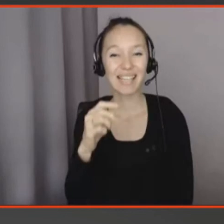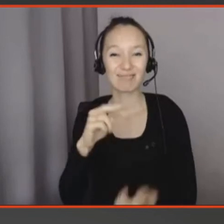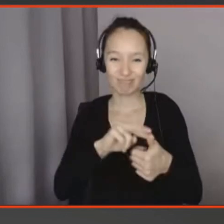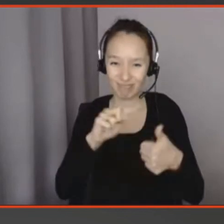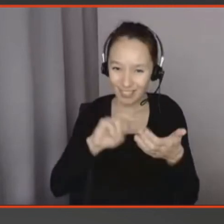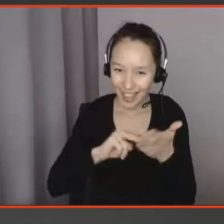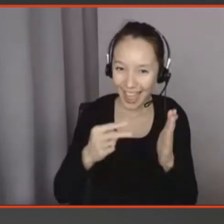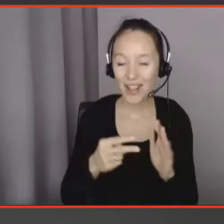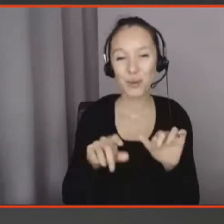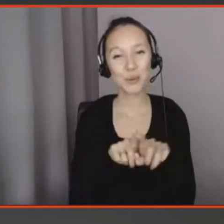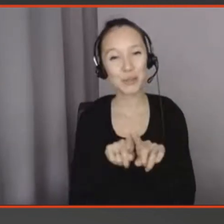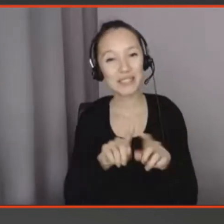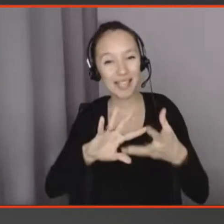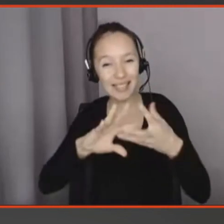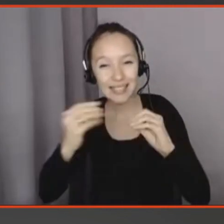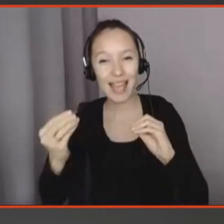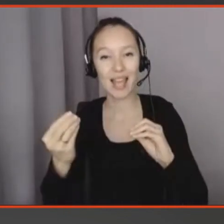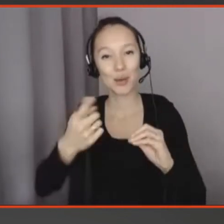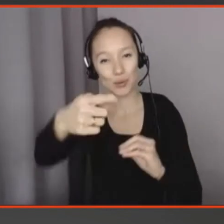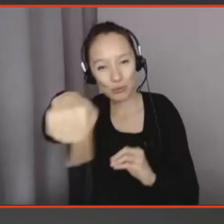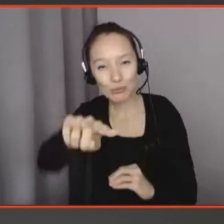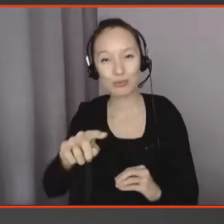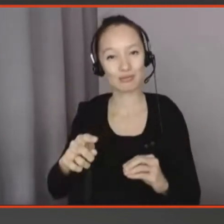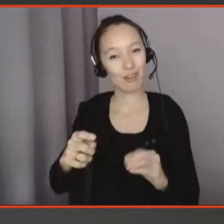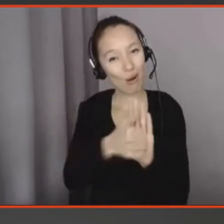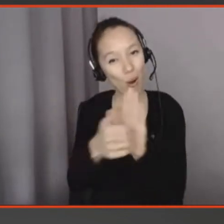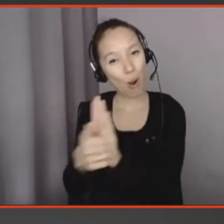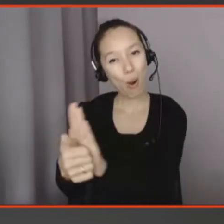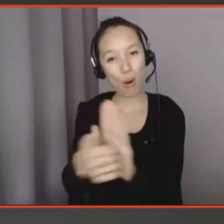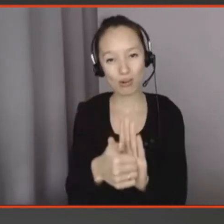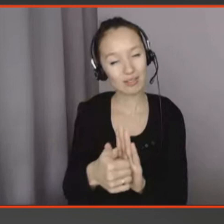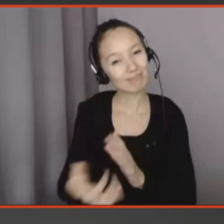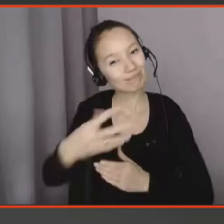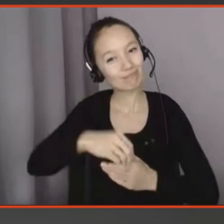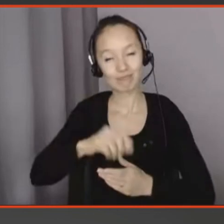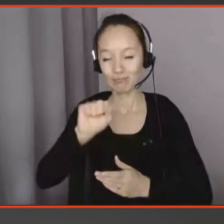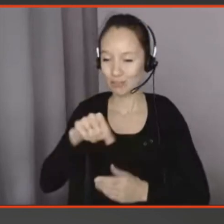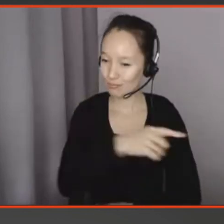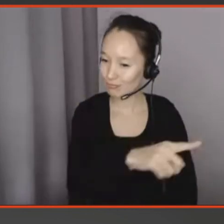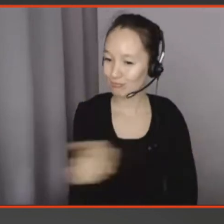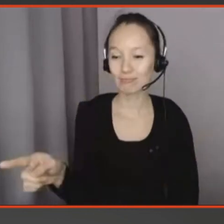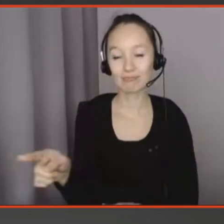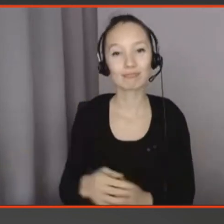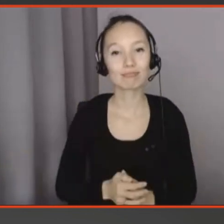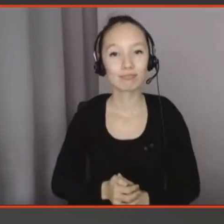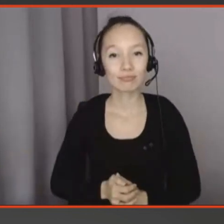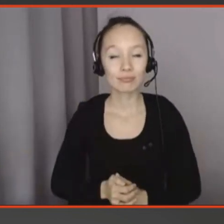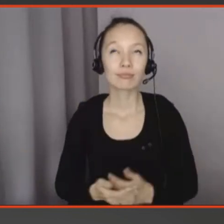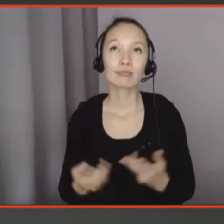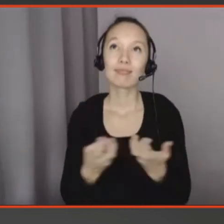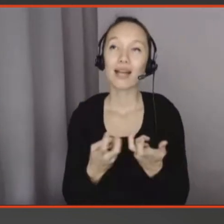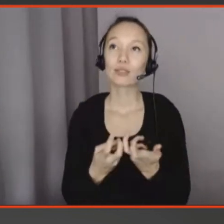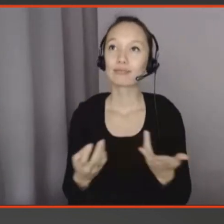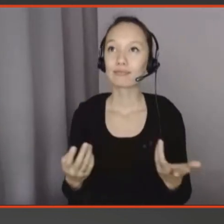un rôle à jouer dans la conception de technologie qui a du sens. À mon avis, si je devais répondre à cette question qui est le thème de la